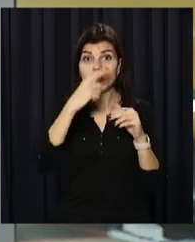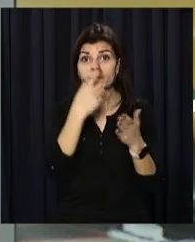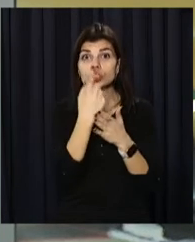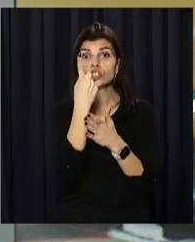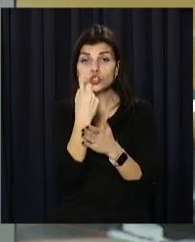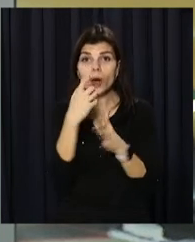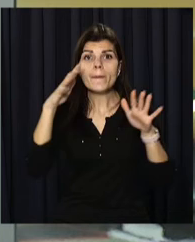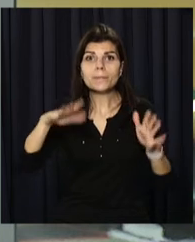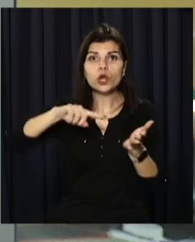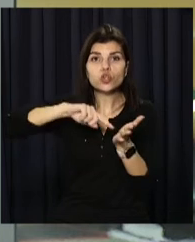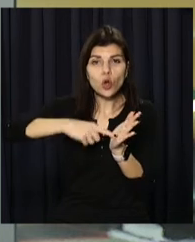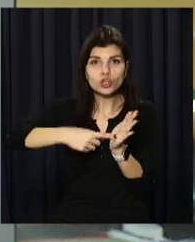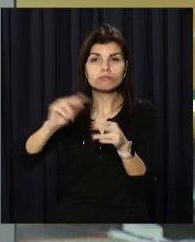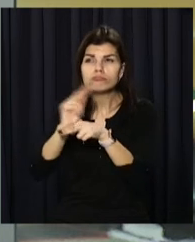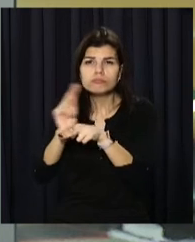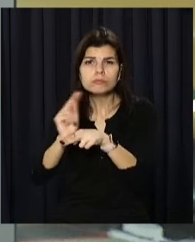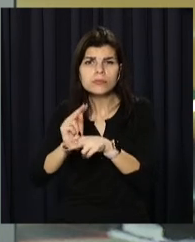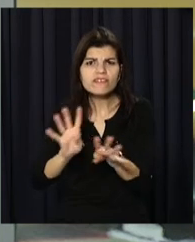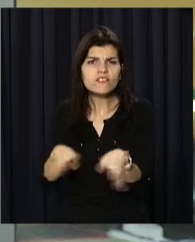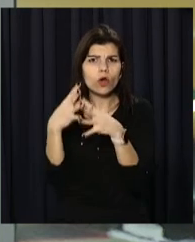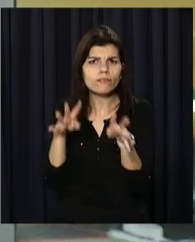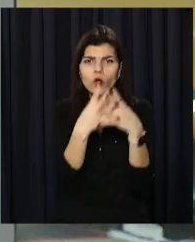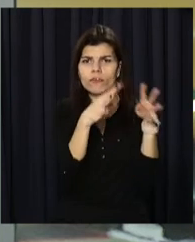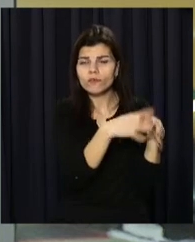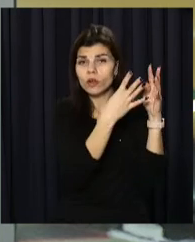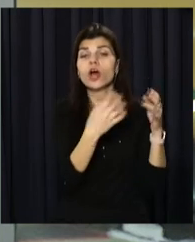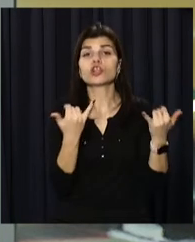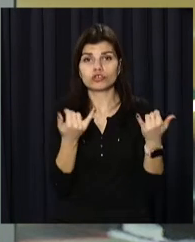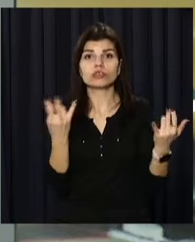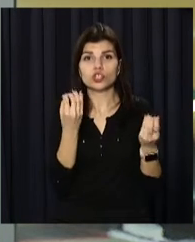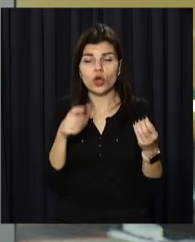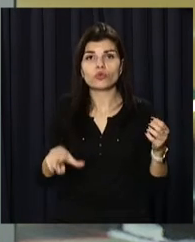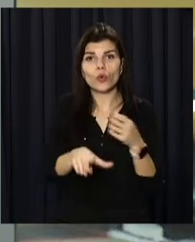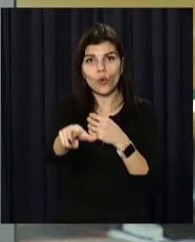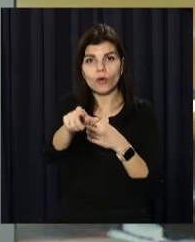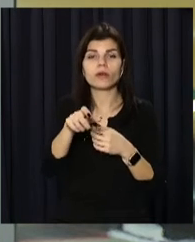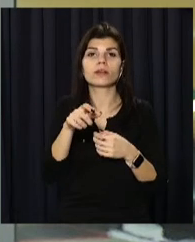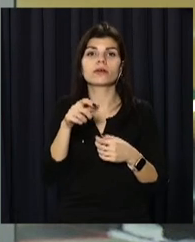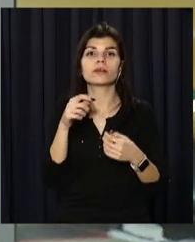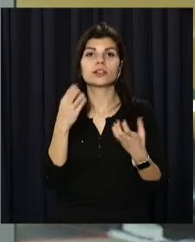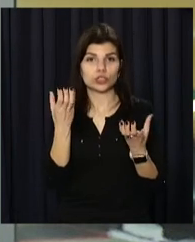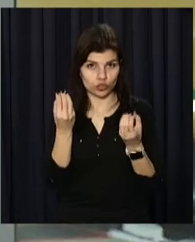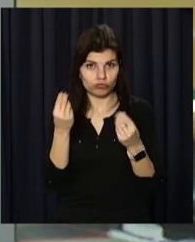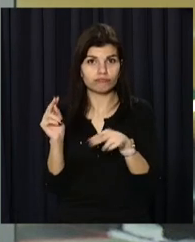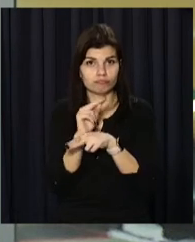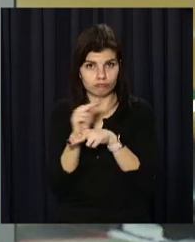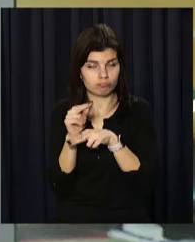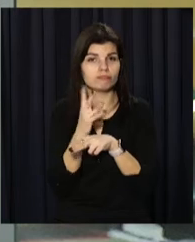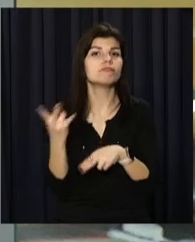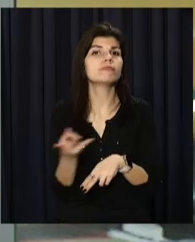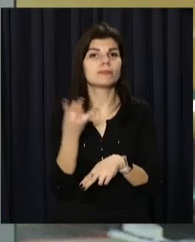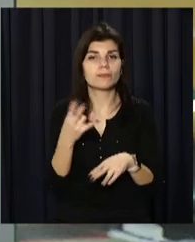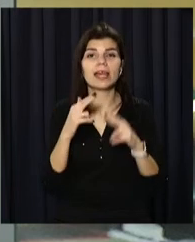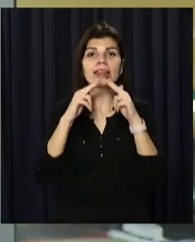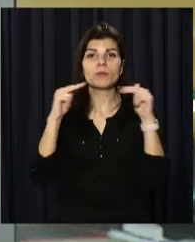масштабних інфраструктурних проєктів. Наразі продовжується будівництво, дороги єдності, стрий і зварене. Роботи тривають і на